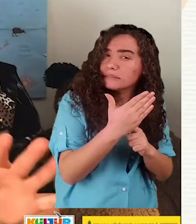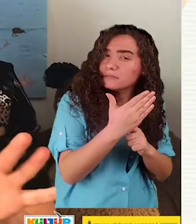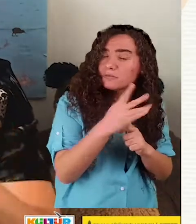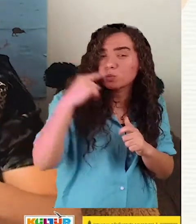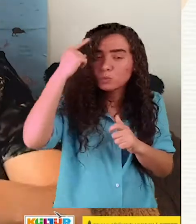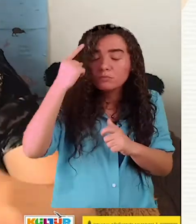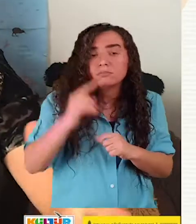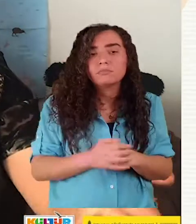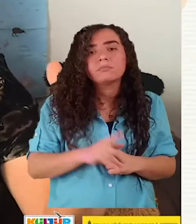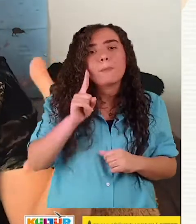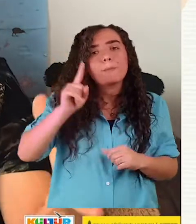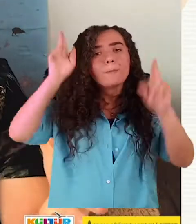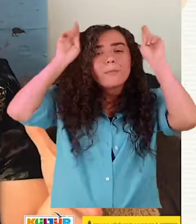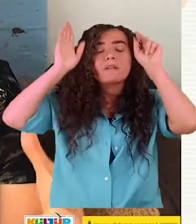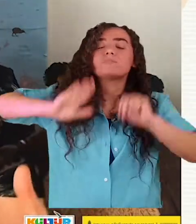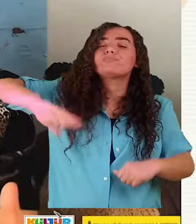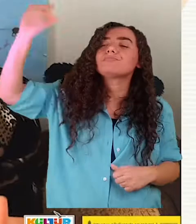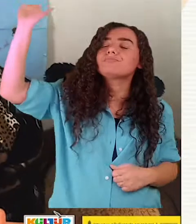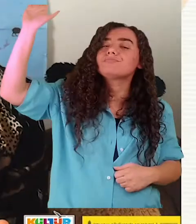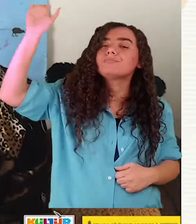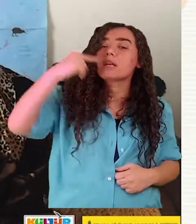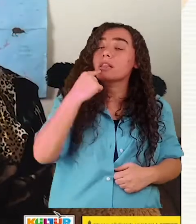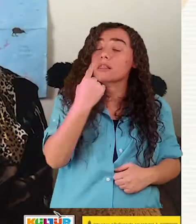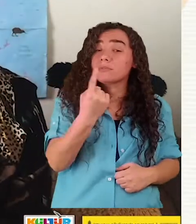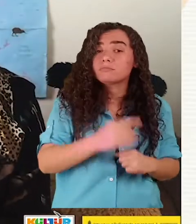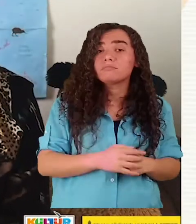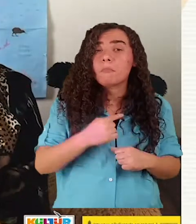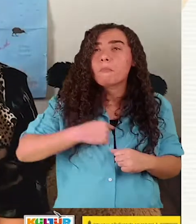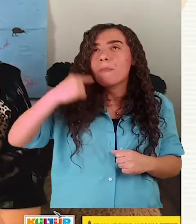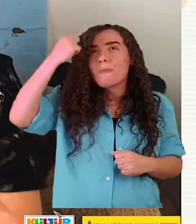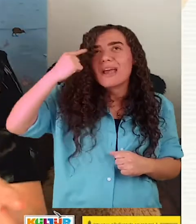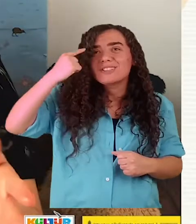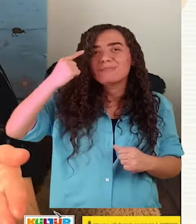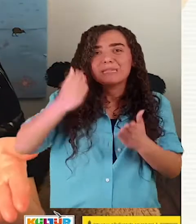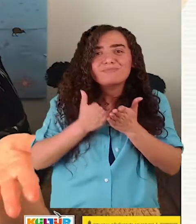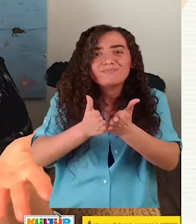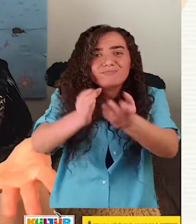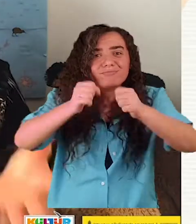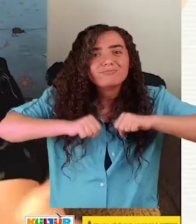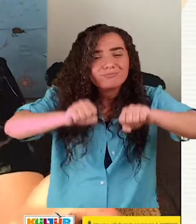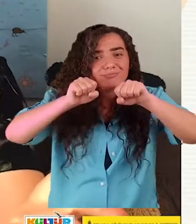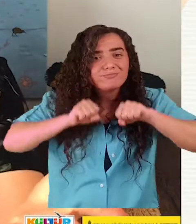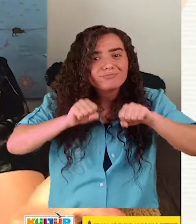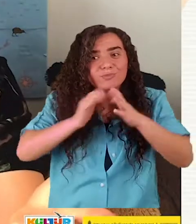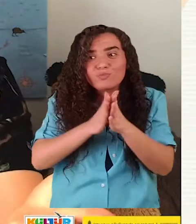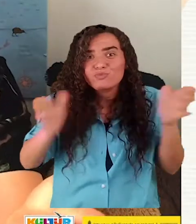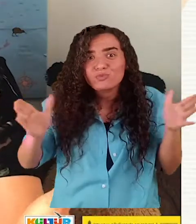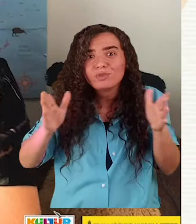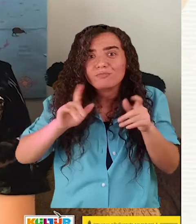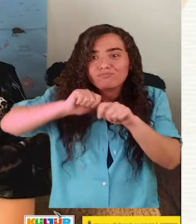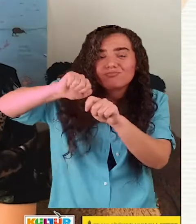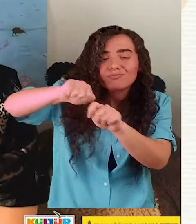Bence kocaman bir sal yapalım. O salın üstüne atlayalım ve o salın üstünde denize açılalım.